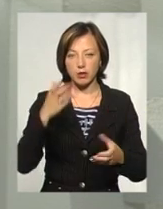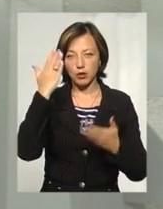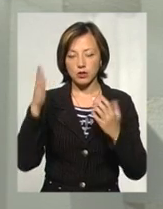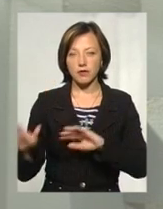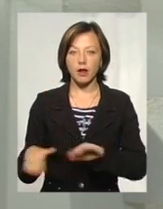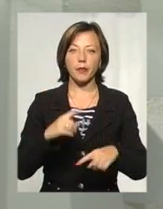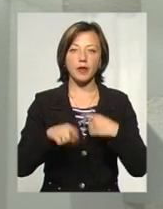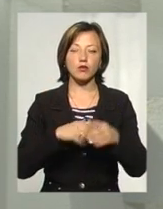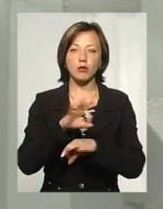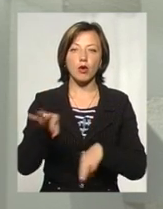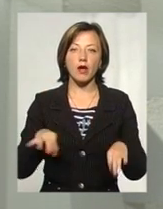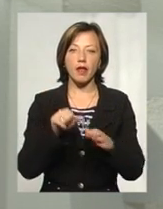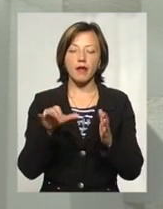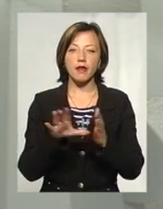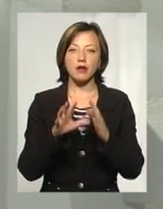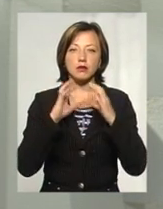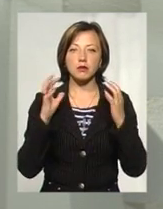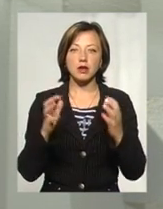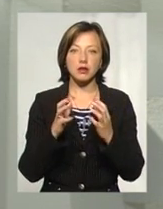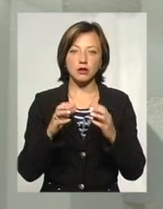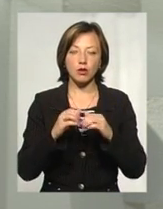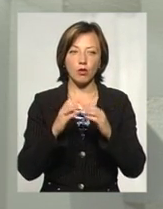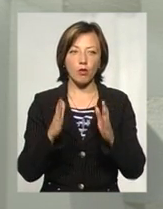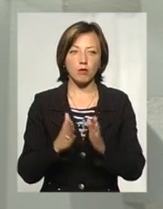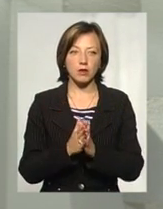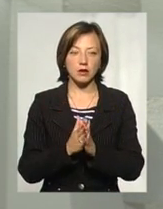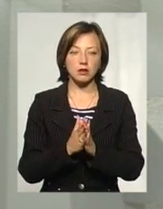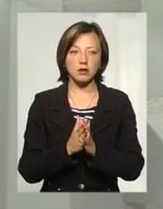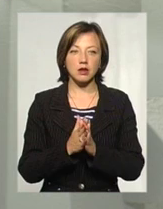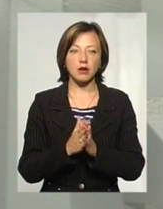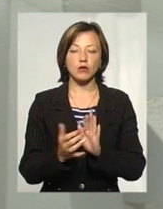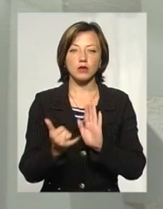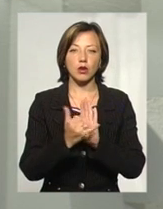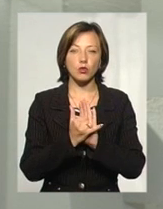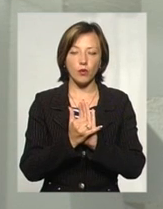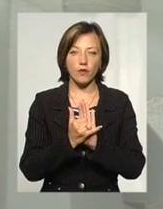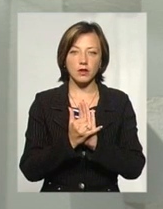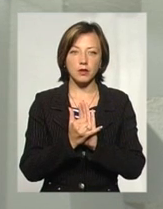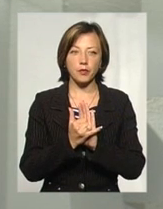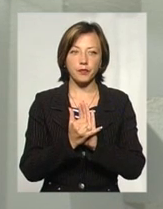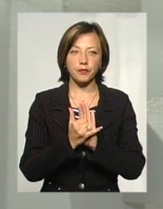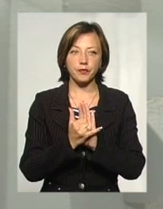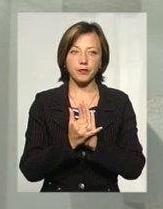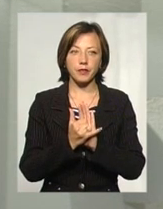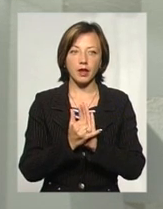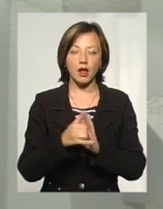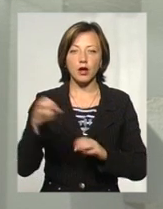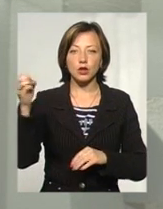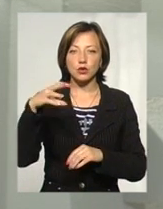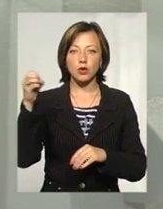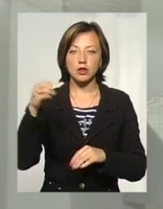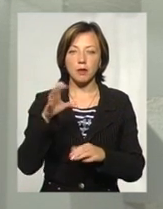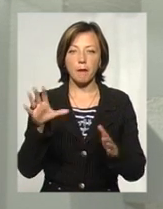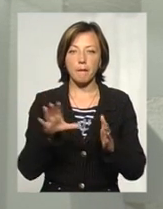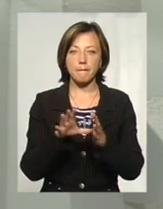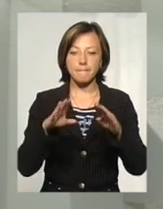проєкт – енергозберігаючий міні-комплекс «Сонях». Він передбачає встановлення комплексу сонячної батареї в вигляді